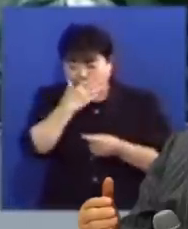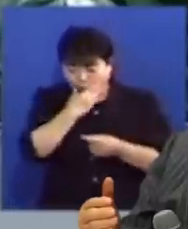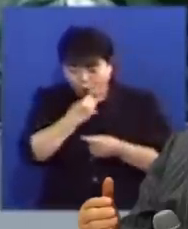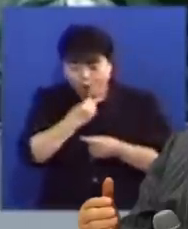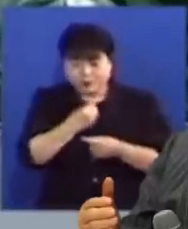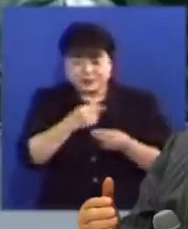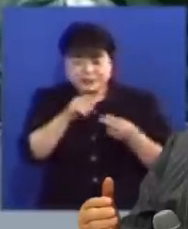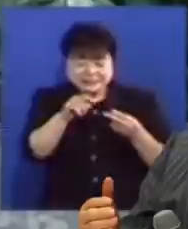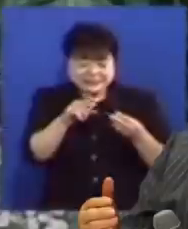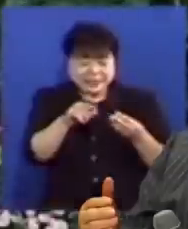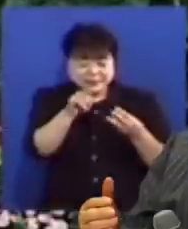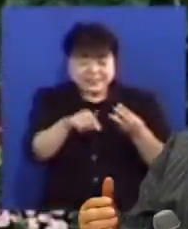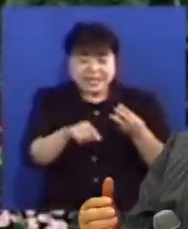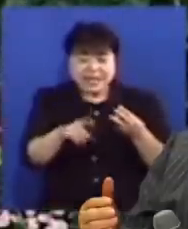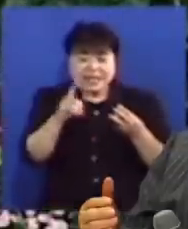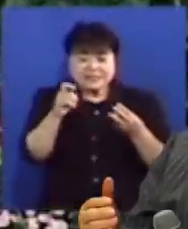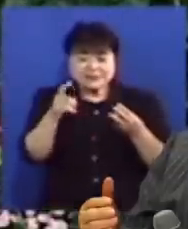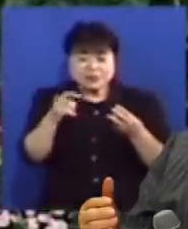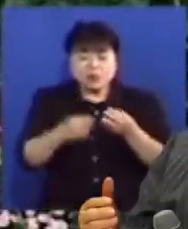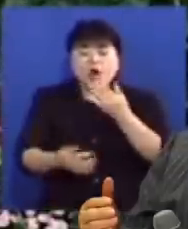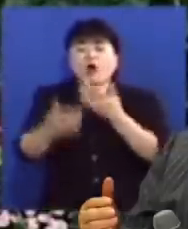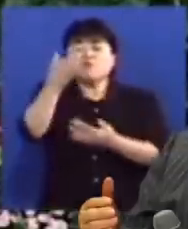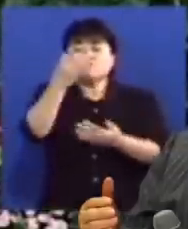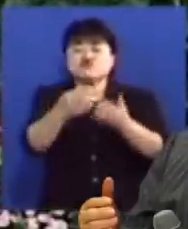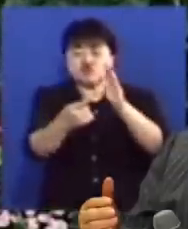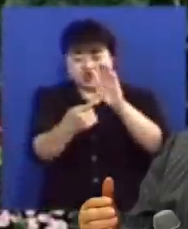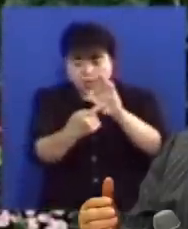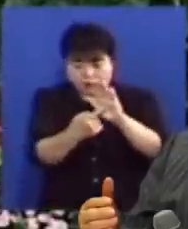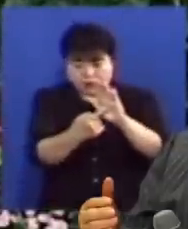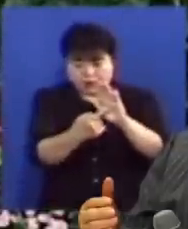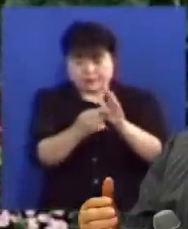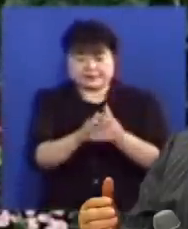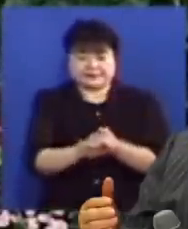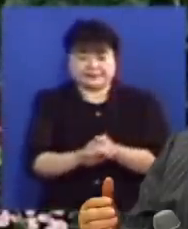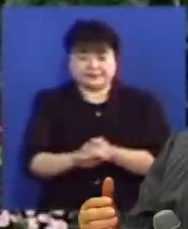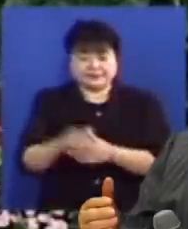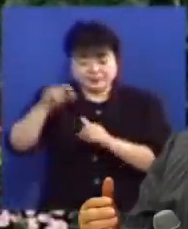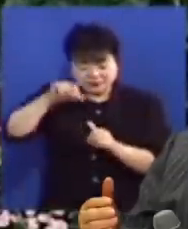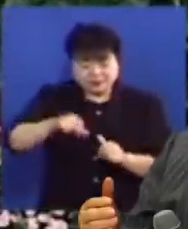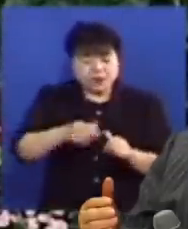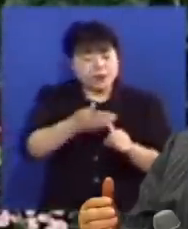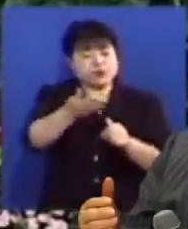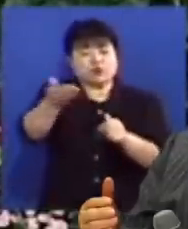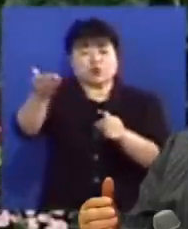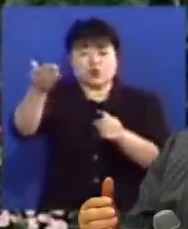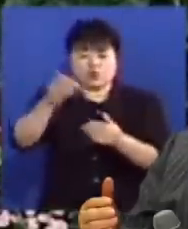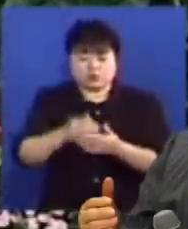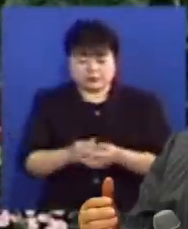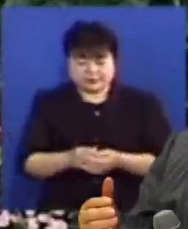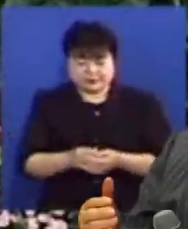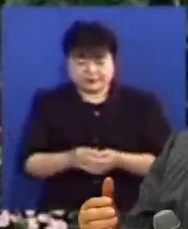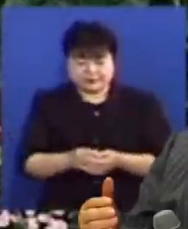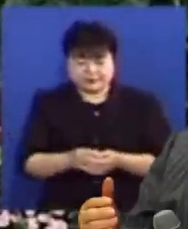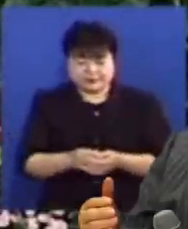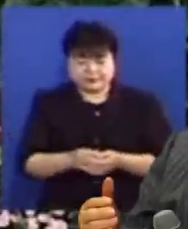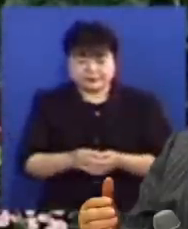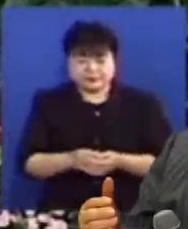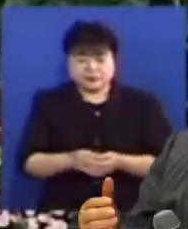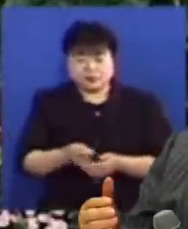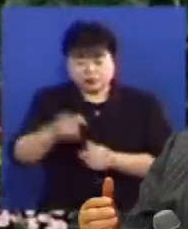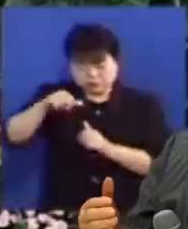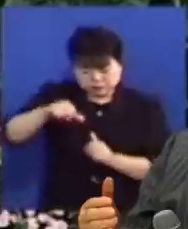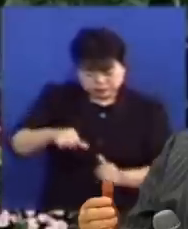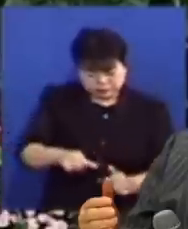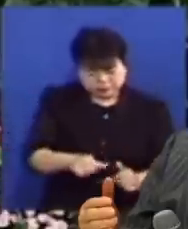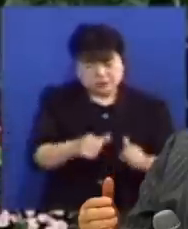11절에는 불로 표현했습니다 그는 성령과 불로 너희에게 침례를 베풀 것이요 침례라는 것은 푹 잠기는 것을 말하는데